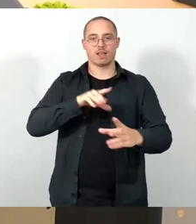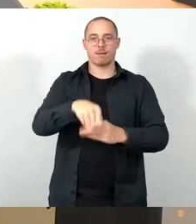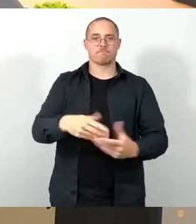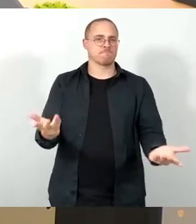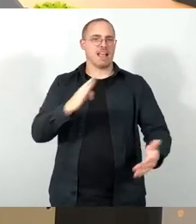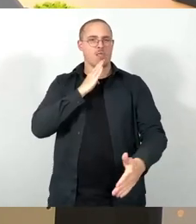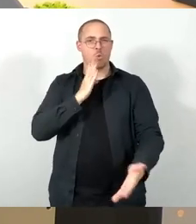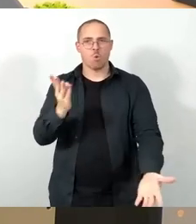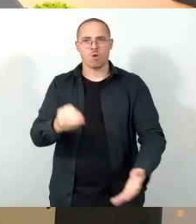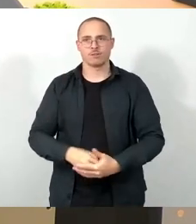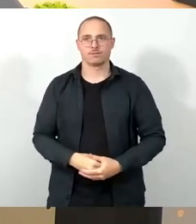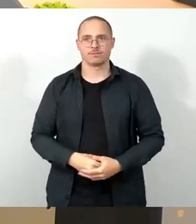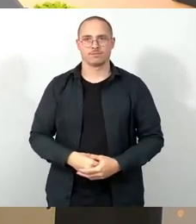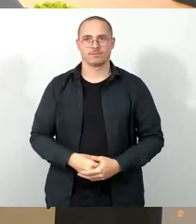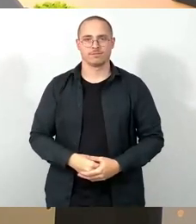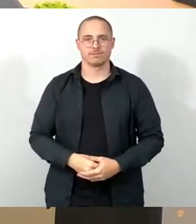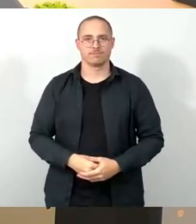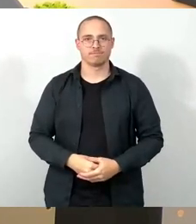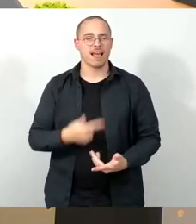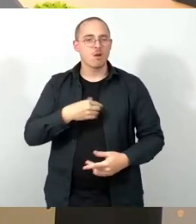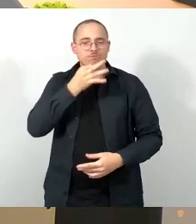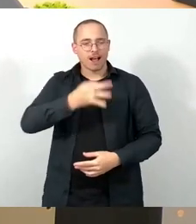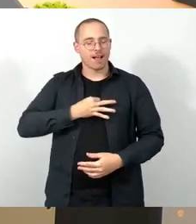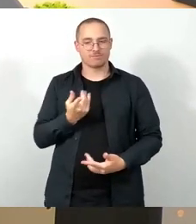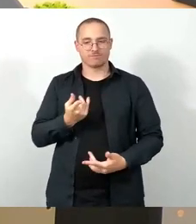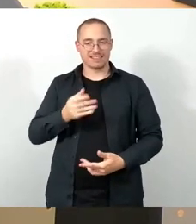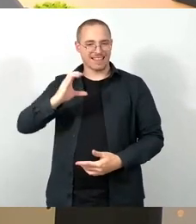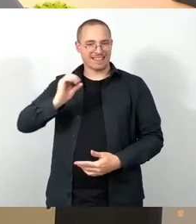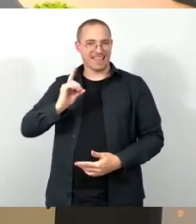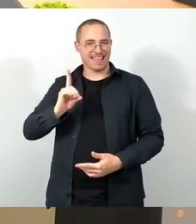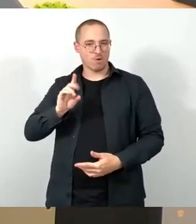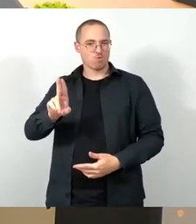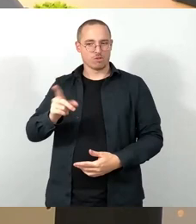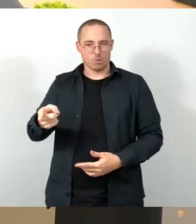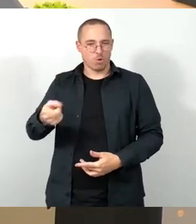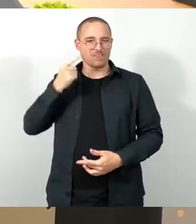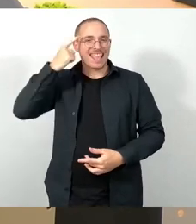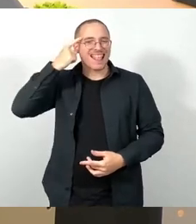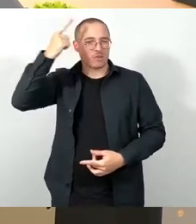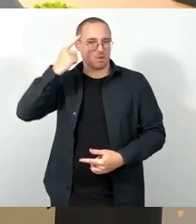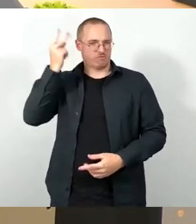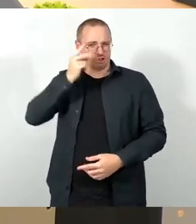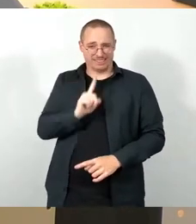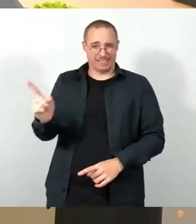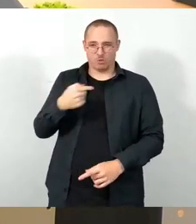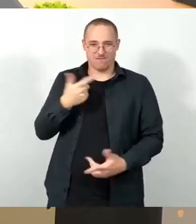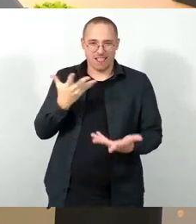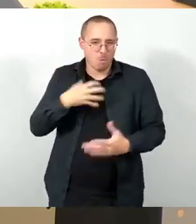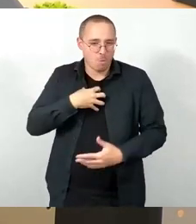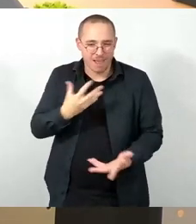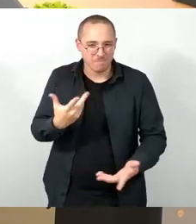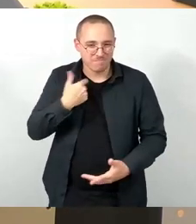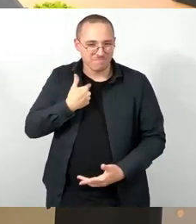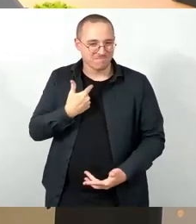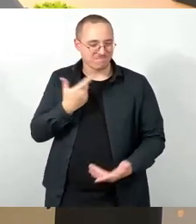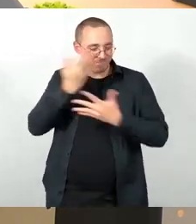oft, versteht es die CDU einfach nicht? Ich meine, intellektuell, oder was steht dort eigentlich dahinter? Der Klimabeirat